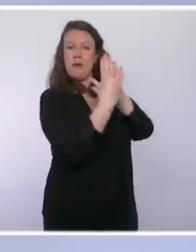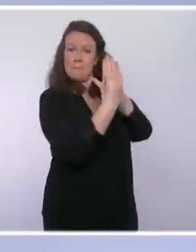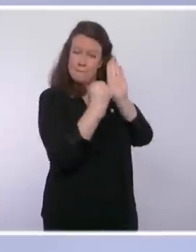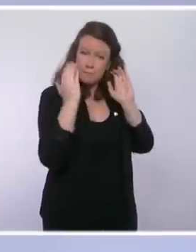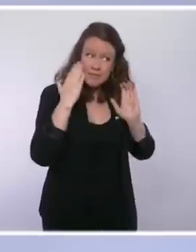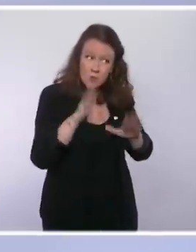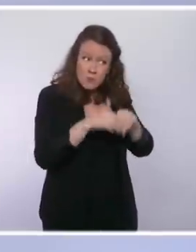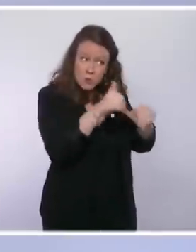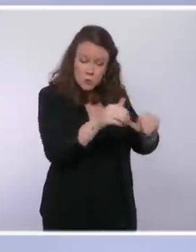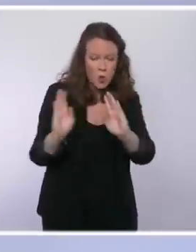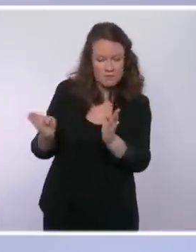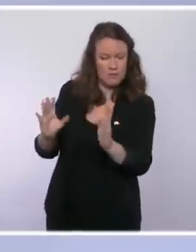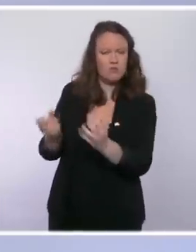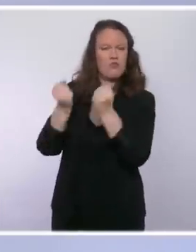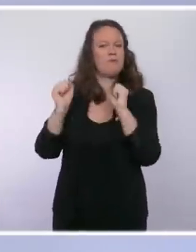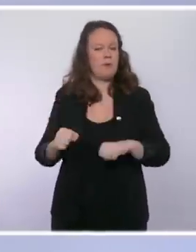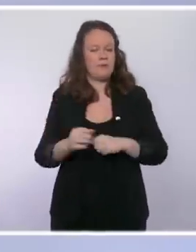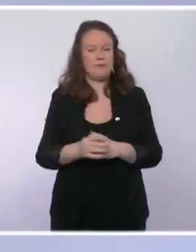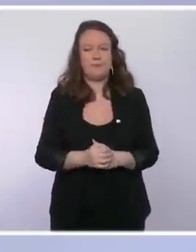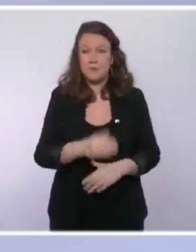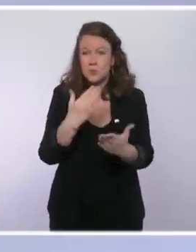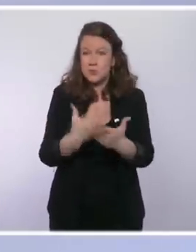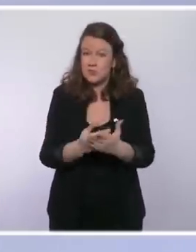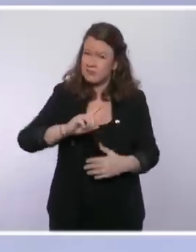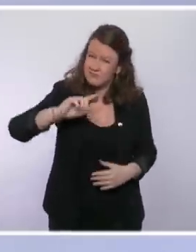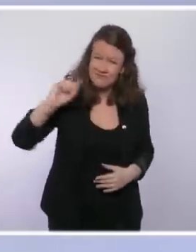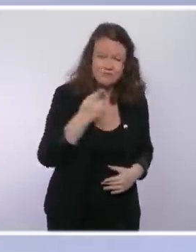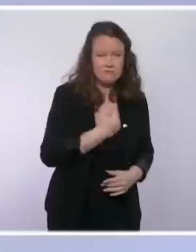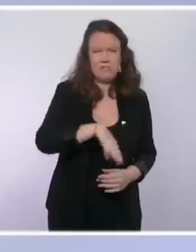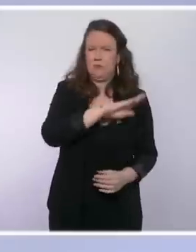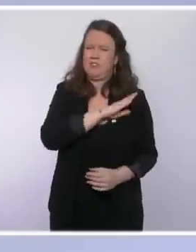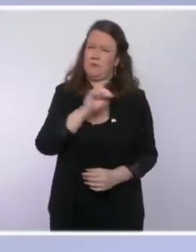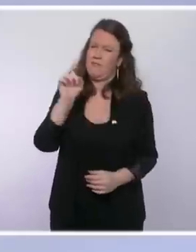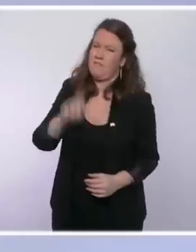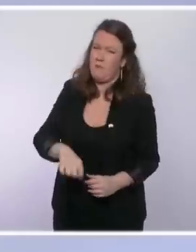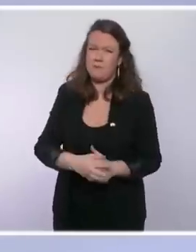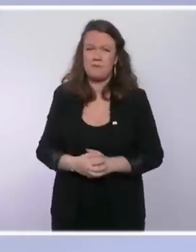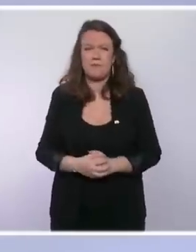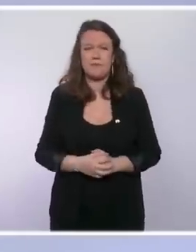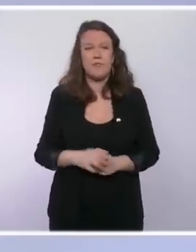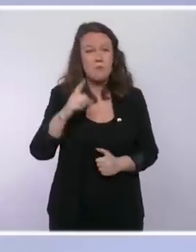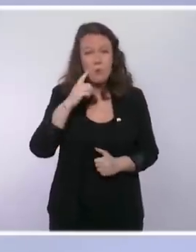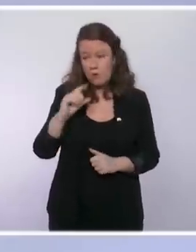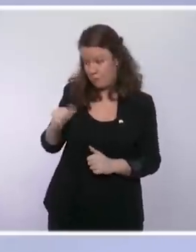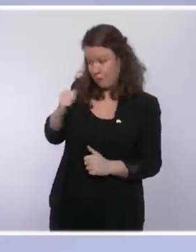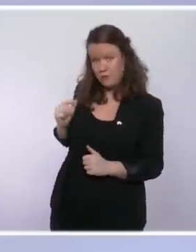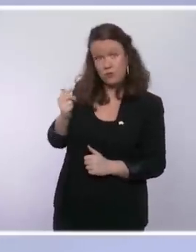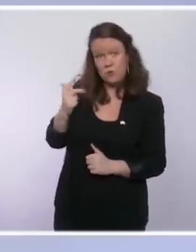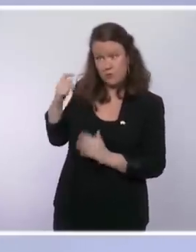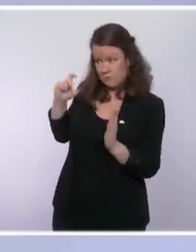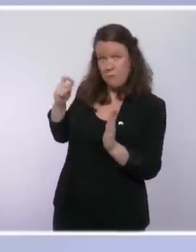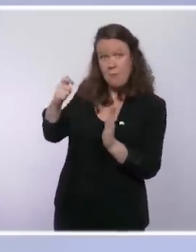impératifs est fondamental. Si nous voulons éviter de revivre ce que nous avons vécu lors des trois premières vagues de l'épidémie et ce que nos